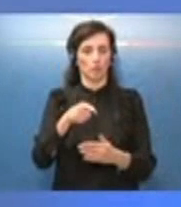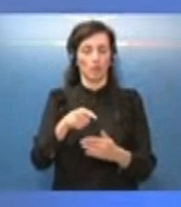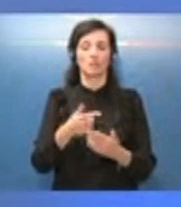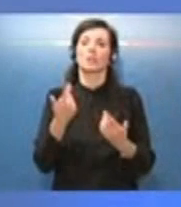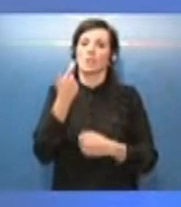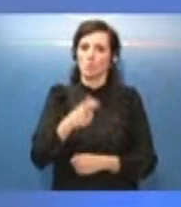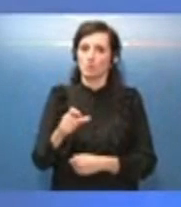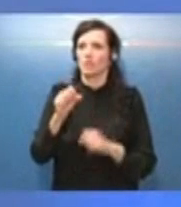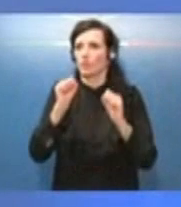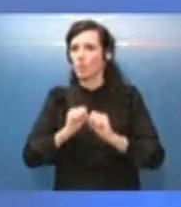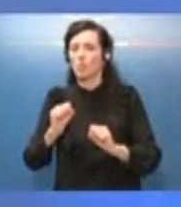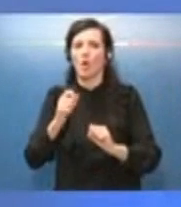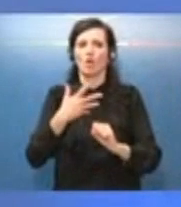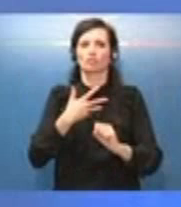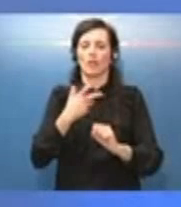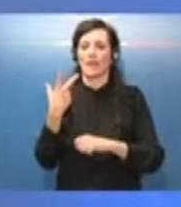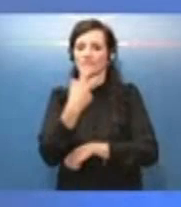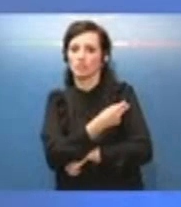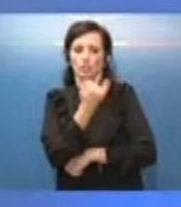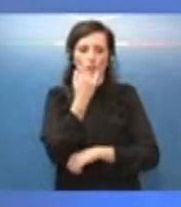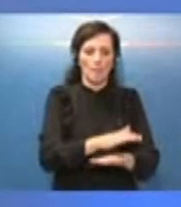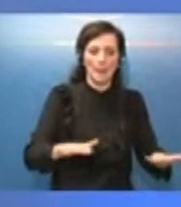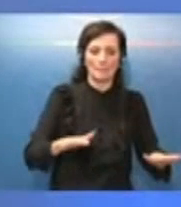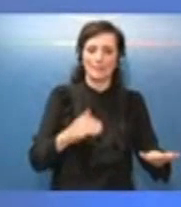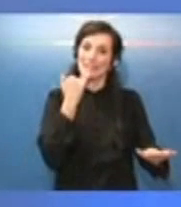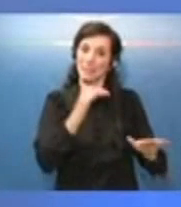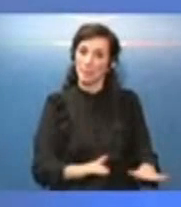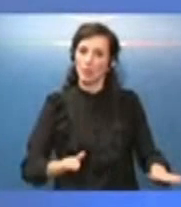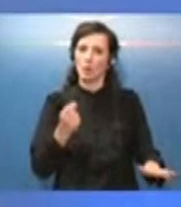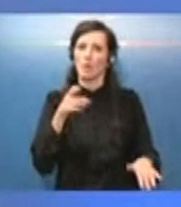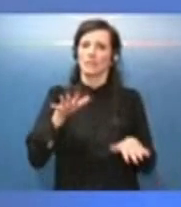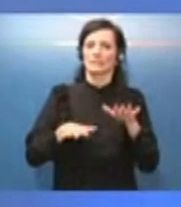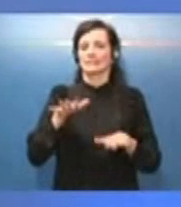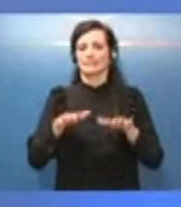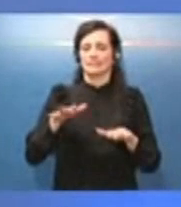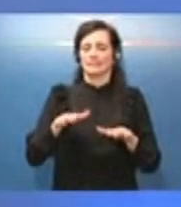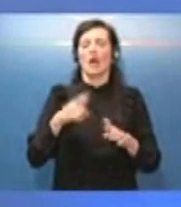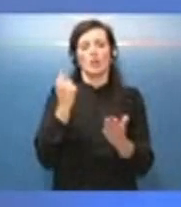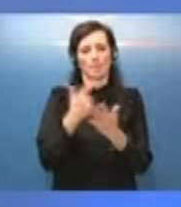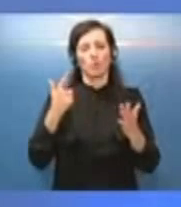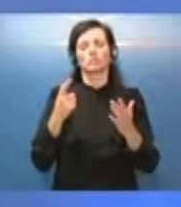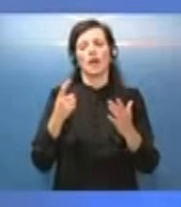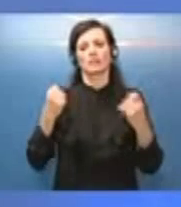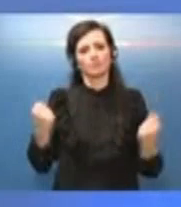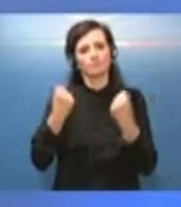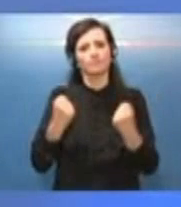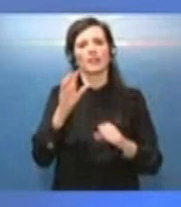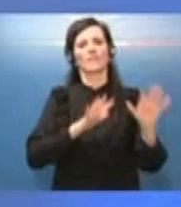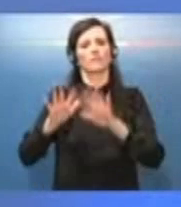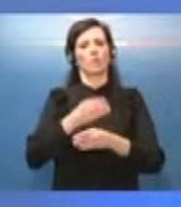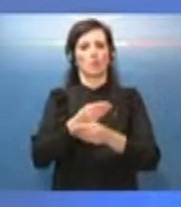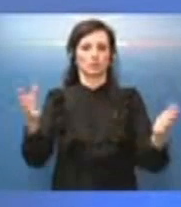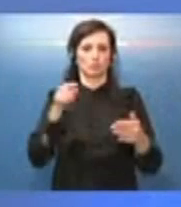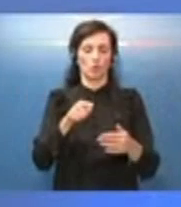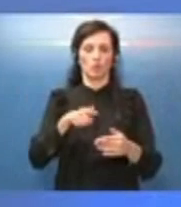possano essere delle esitazioni nel vaccinare i bambini più piccoli. Ecco, questo è quello che do la parola al Ministro Speranza, poi per lo